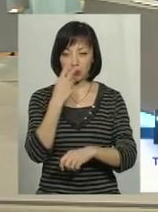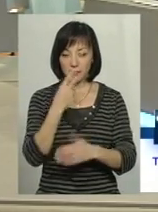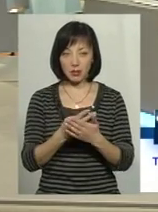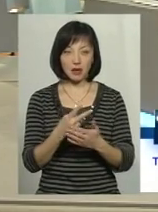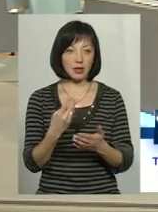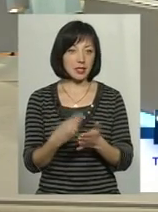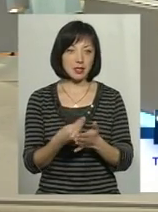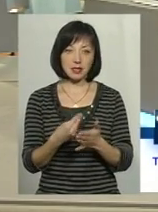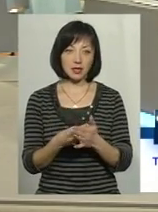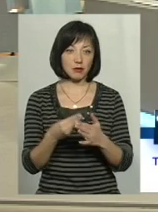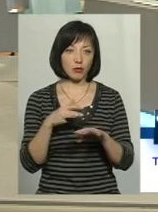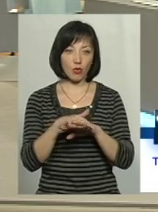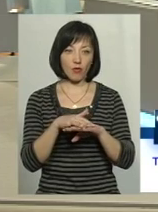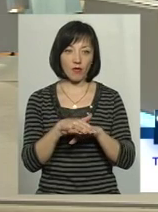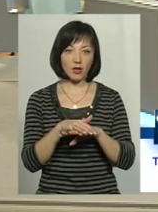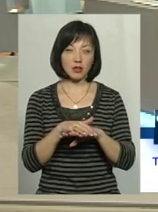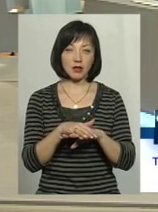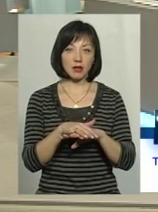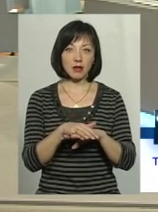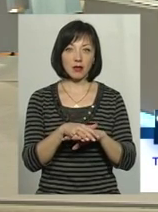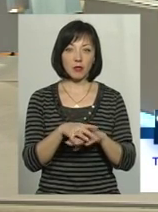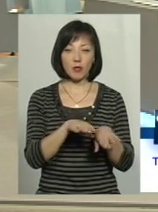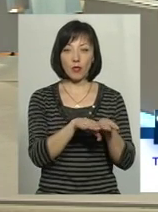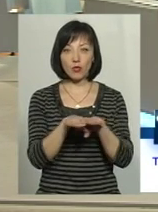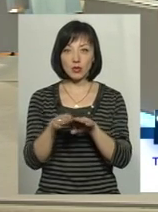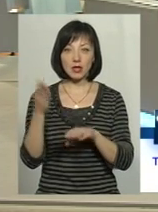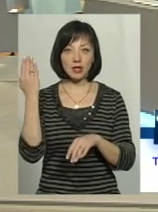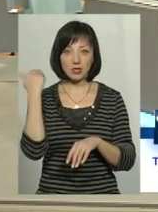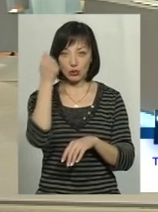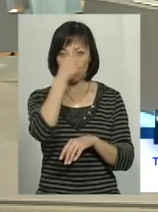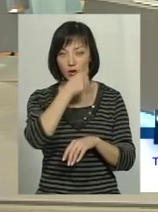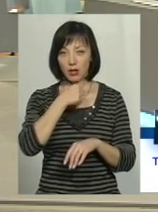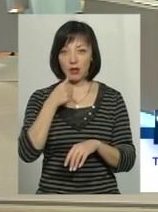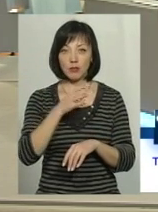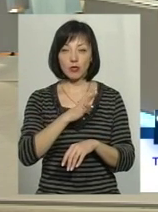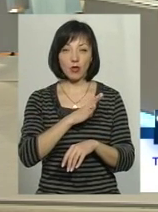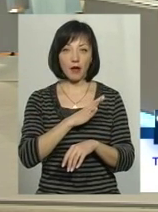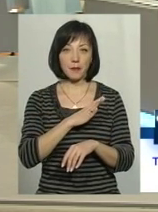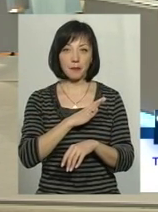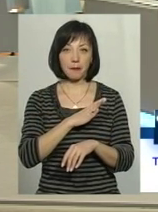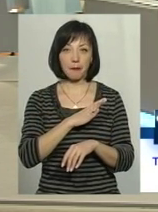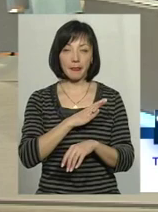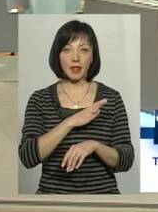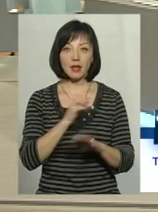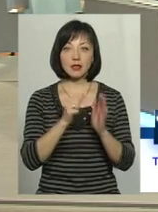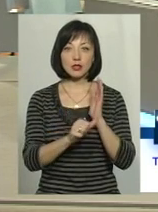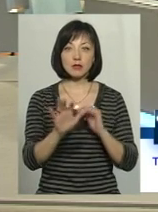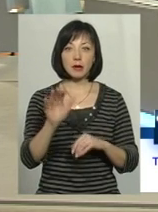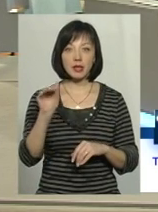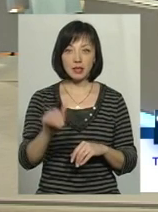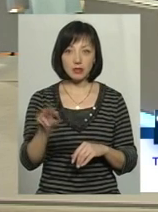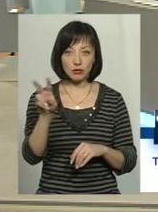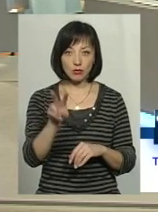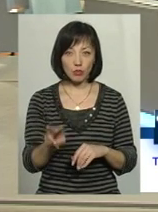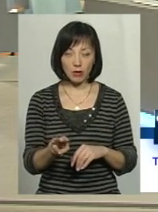Ну і ціни, якщо так порахувати, то вартість їх по тих курсах, які були на ті роки, в один з років була 65 тисяч